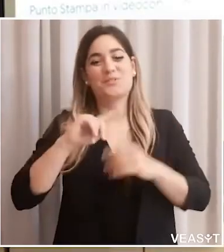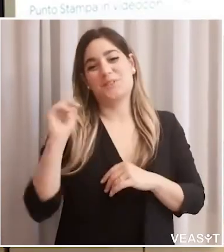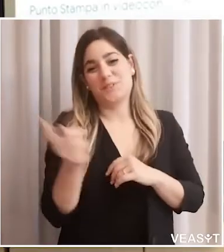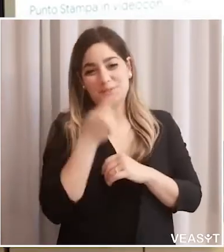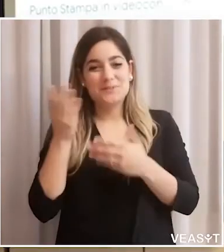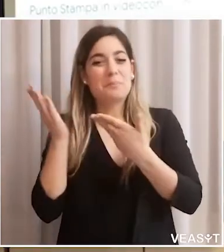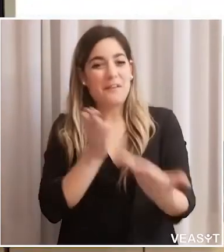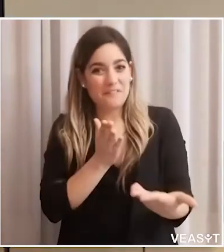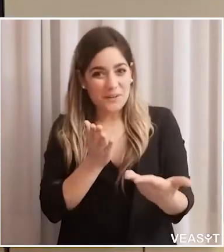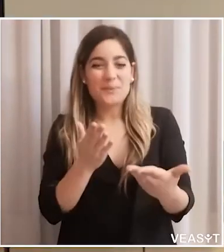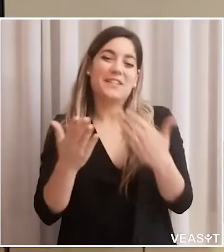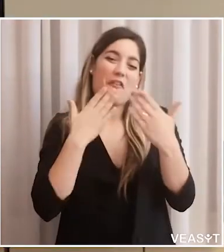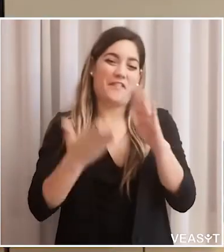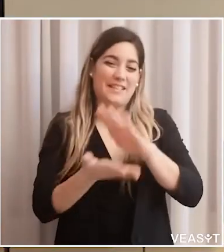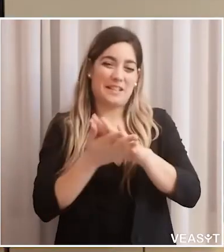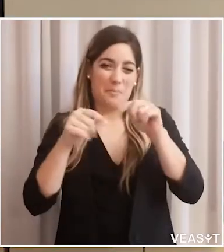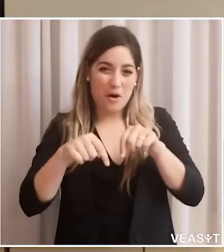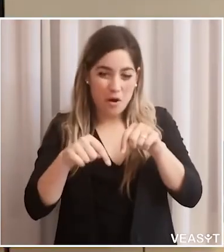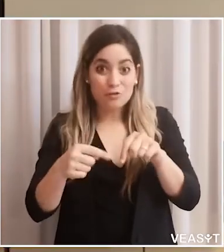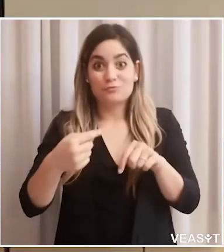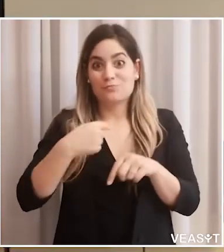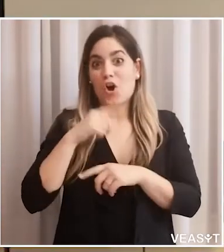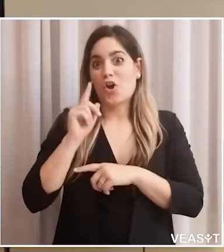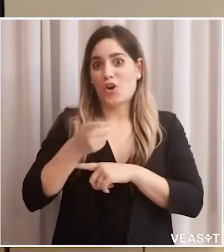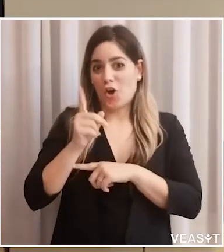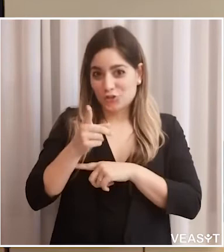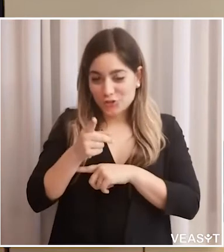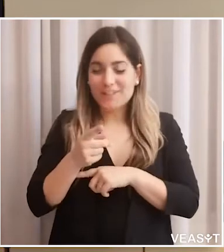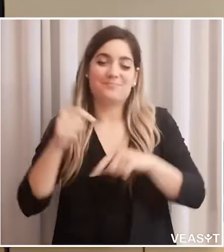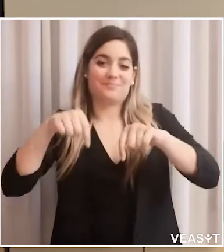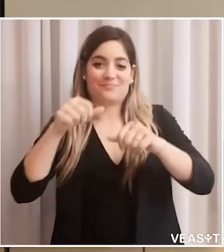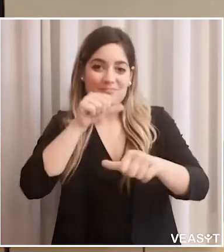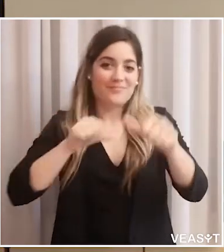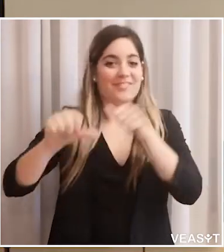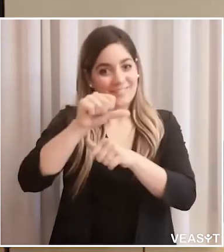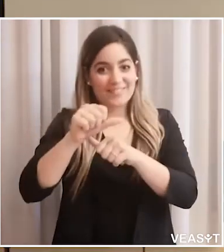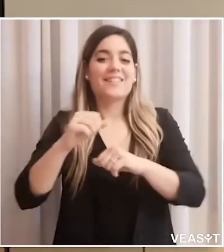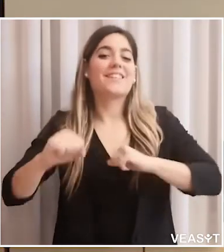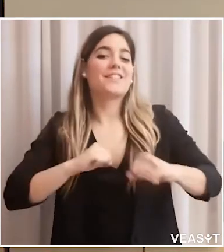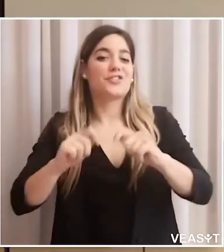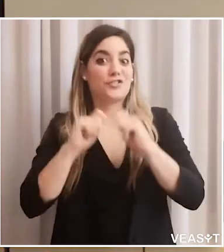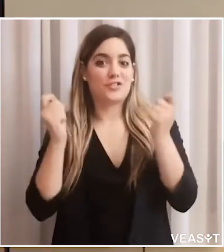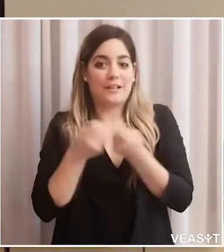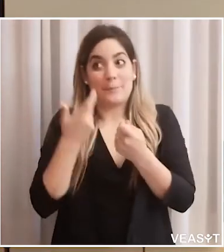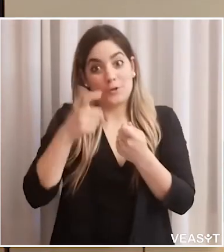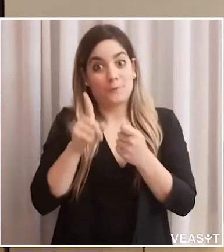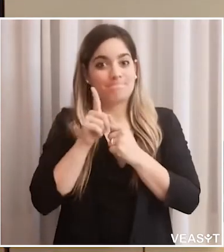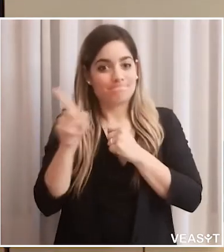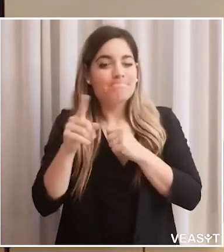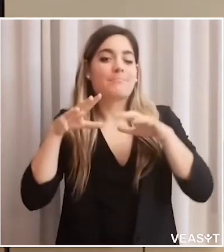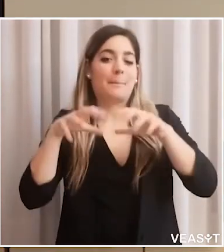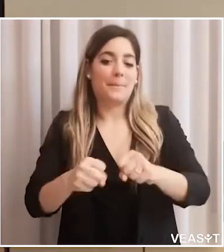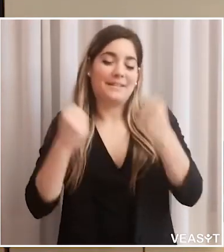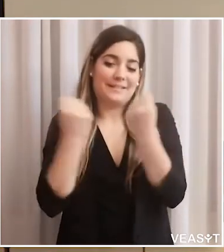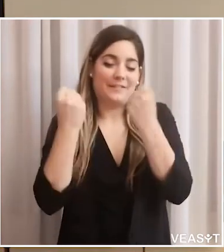Buongiorno a tutti e bentrovati a questo punto stampa. Io sono Raffaele Grotto, la direttore dei servizi sociosanitari e